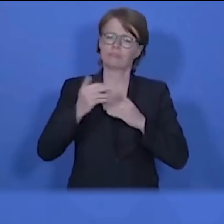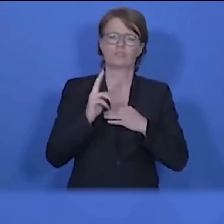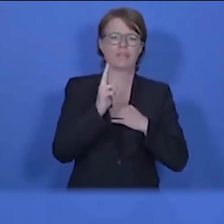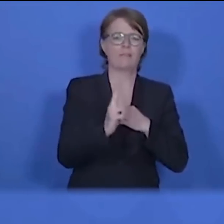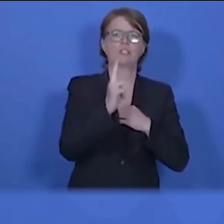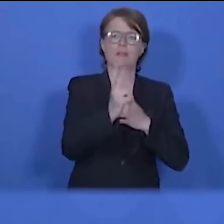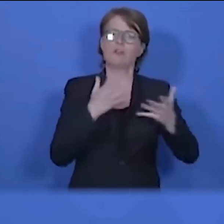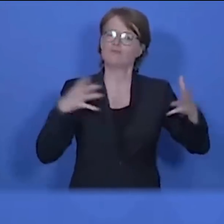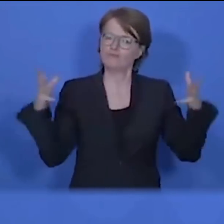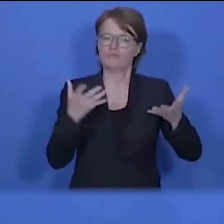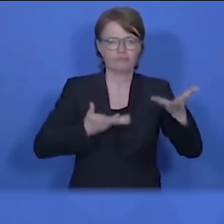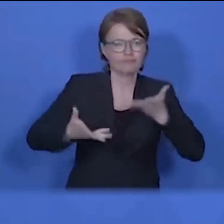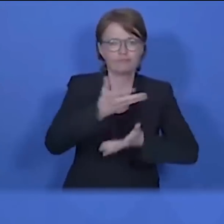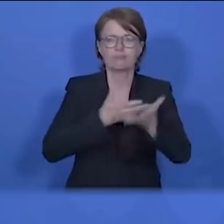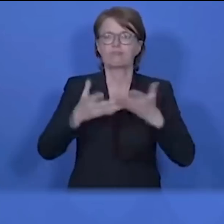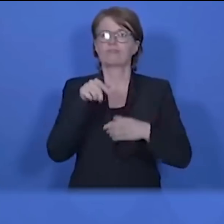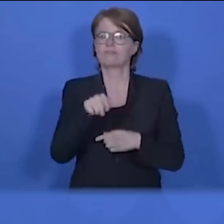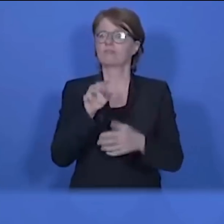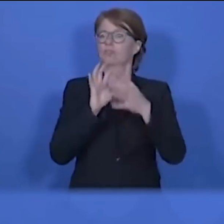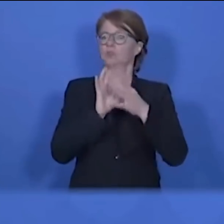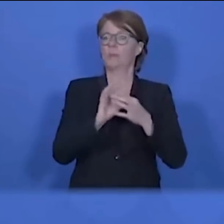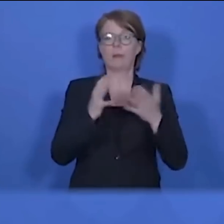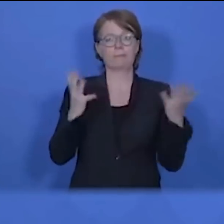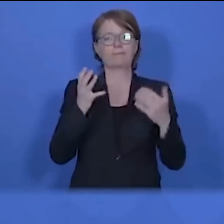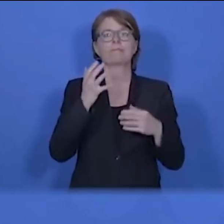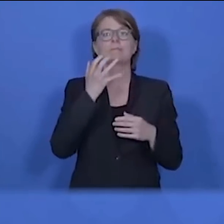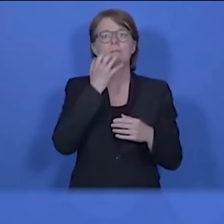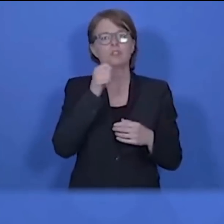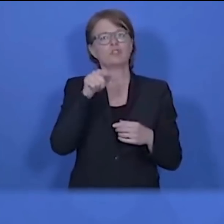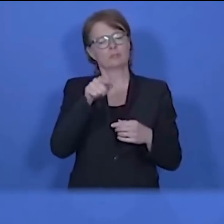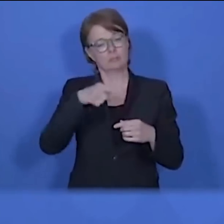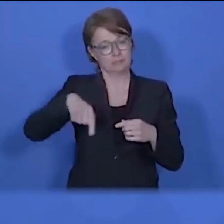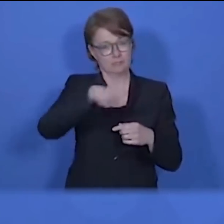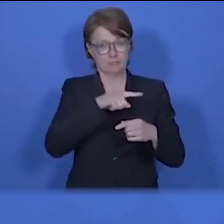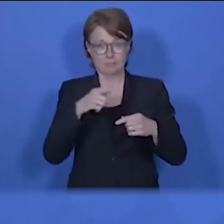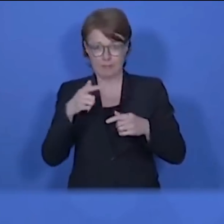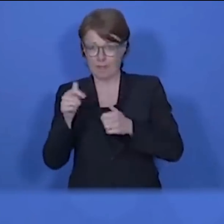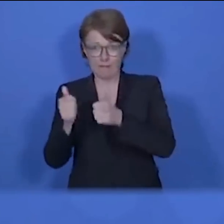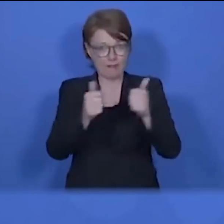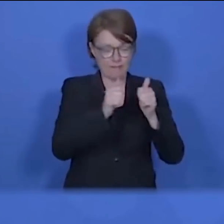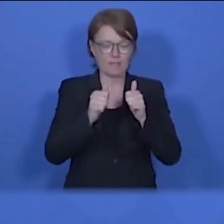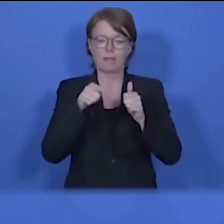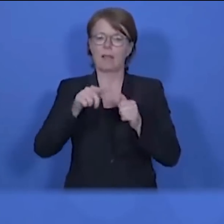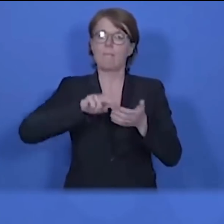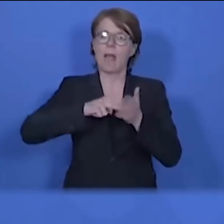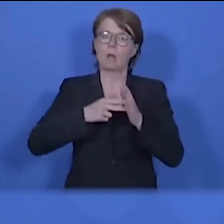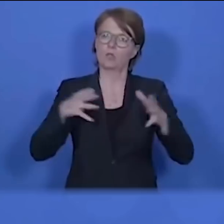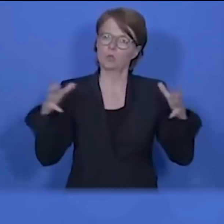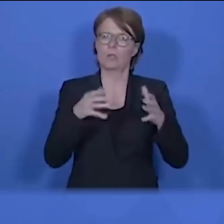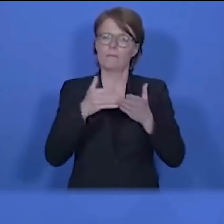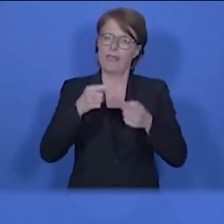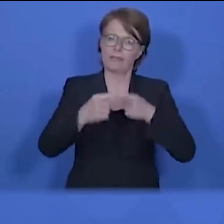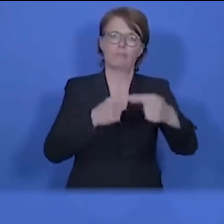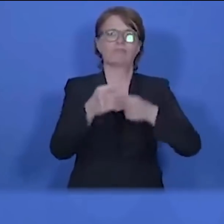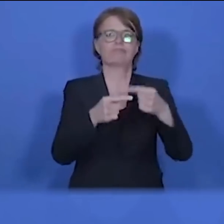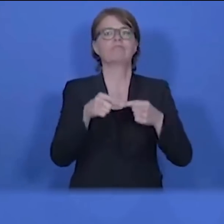alle 14 Tage, durchführen. Sie helfen uns, gemeinsam vorzugehen. Sie helfen uns, Beschlüsse im